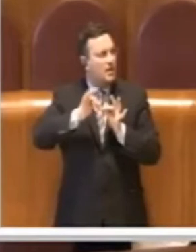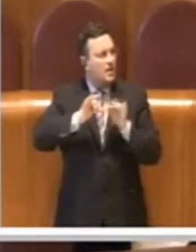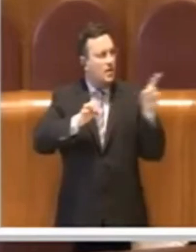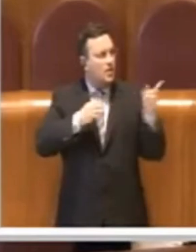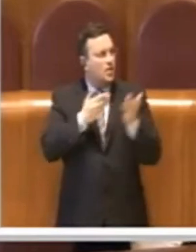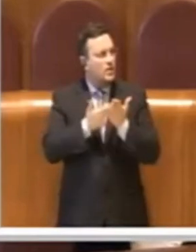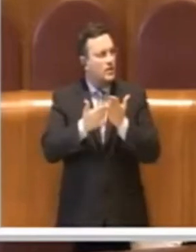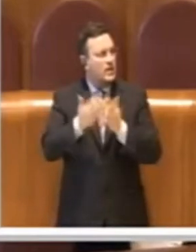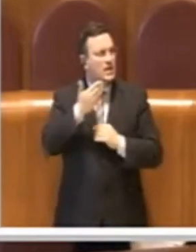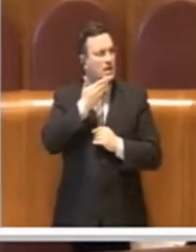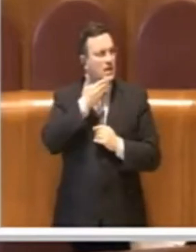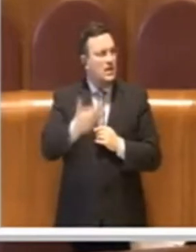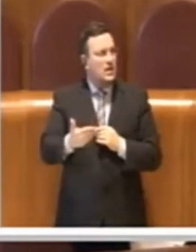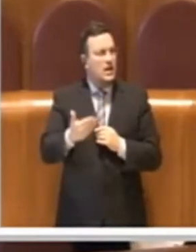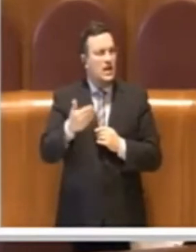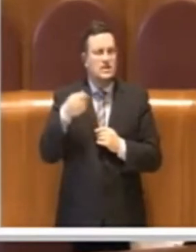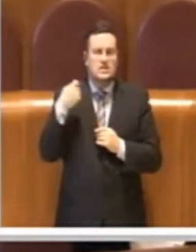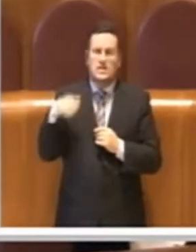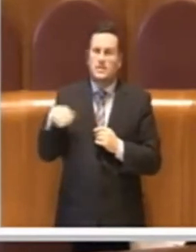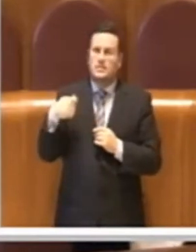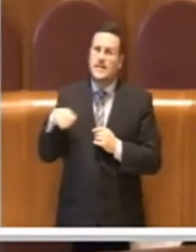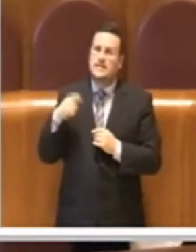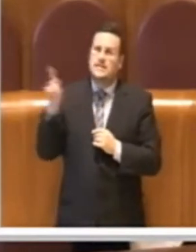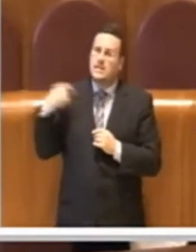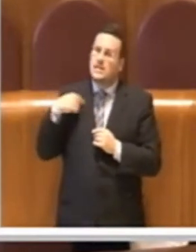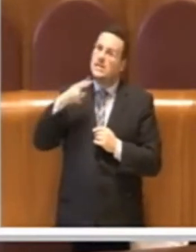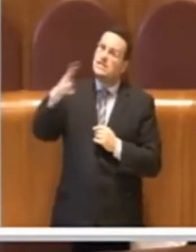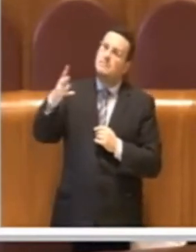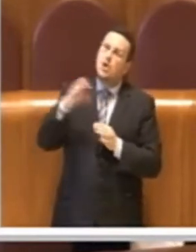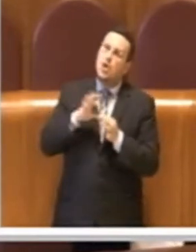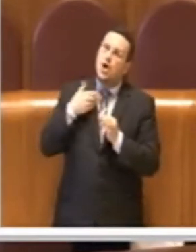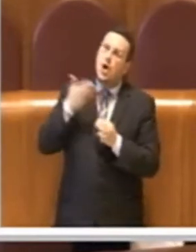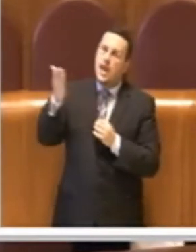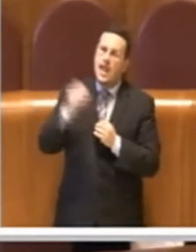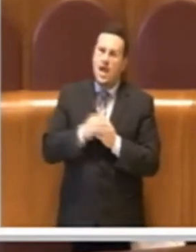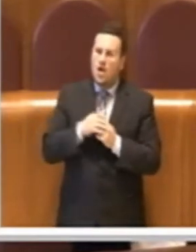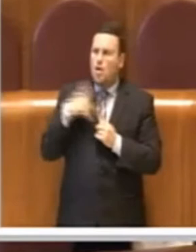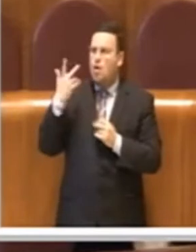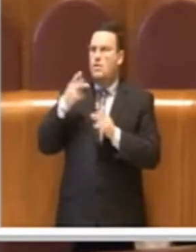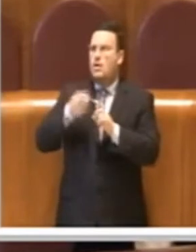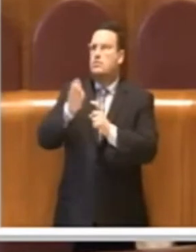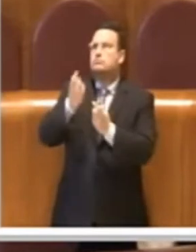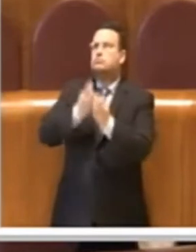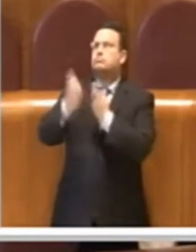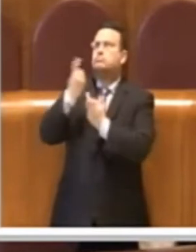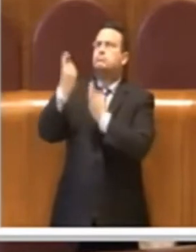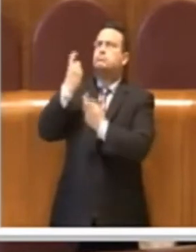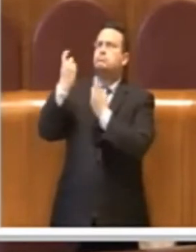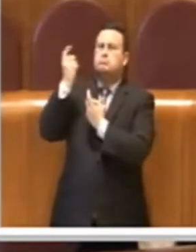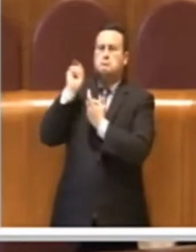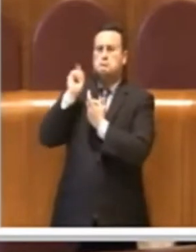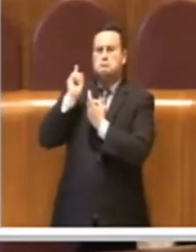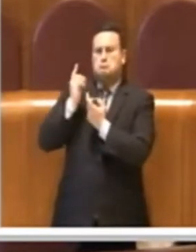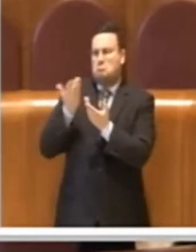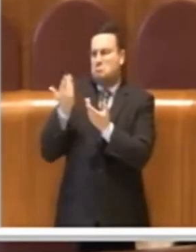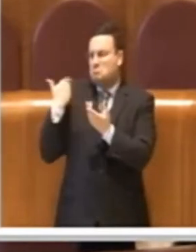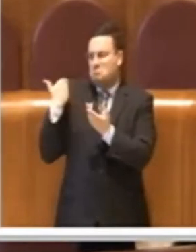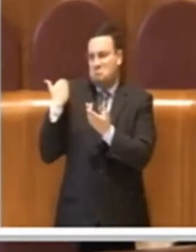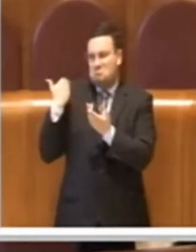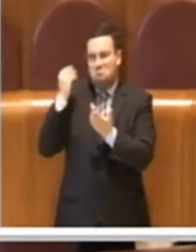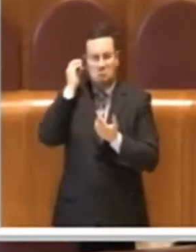Sì, grazie Presidente. Rispondo alla collega senza andare troppo indietro nel tempo, raccontando